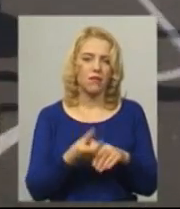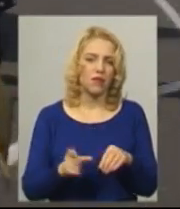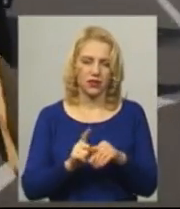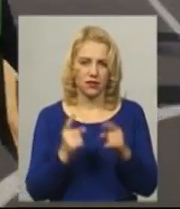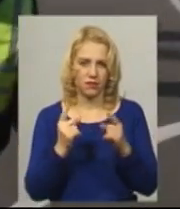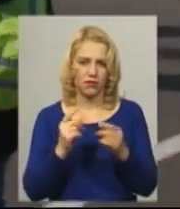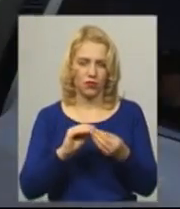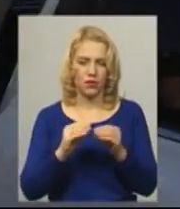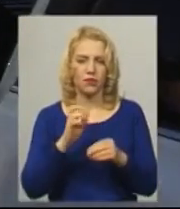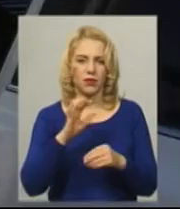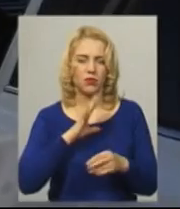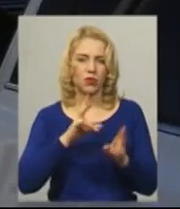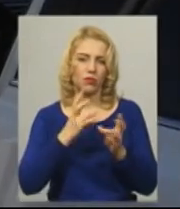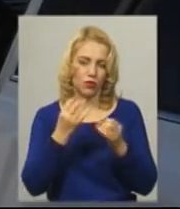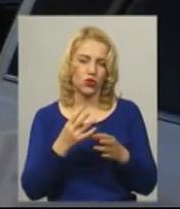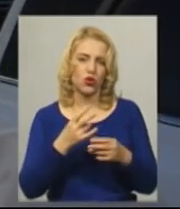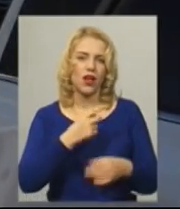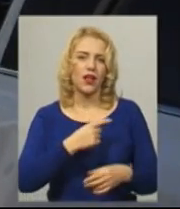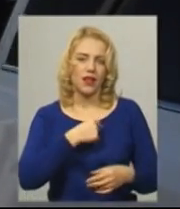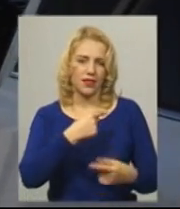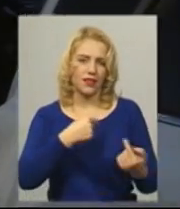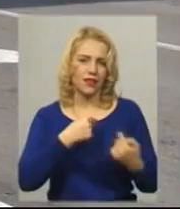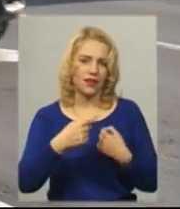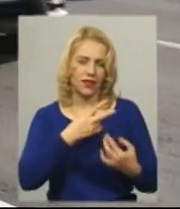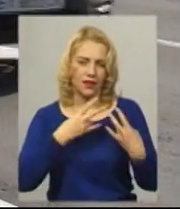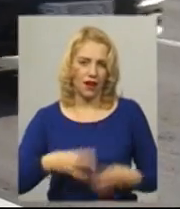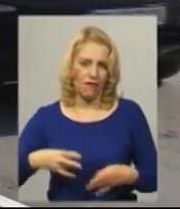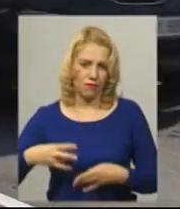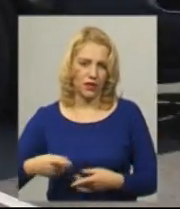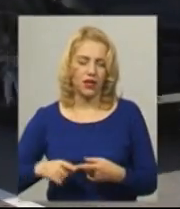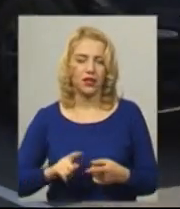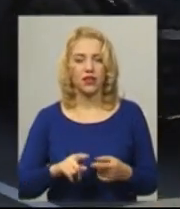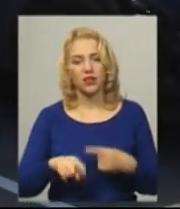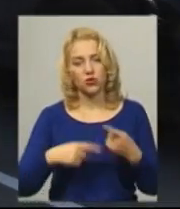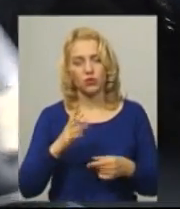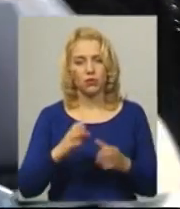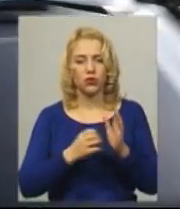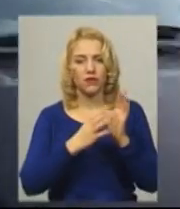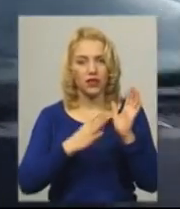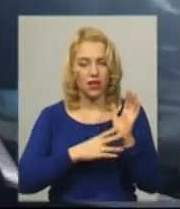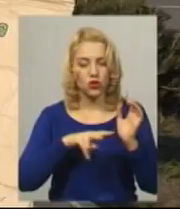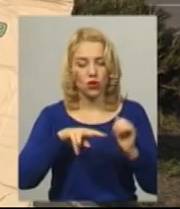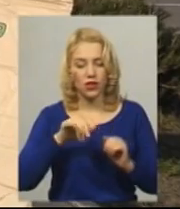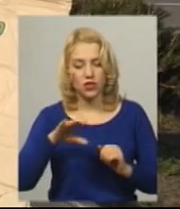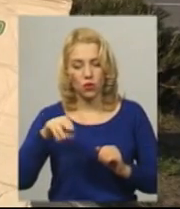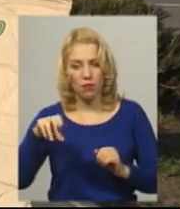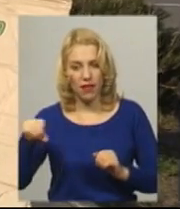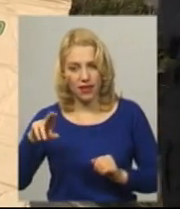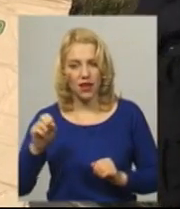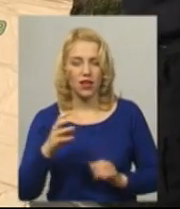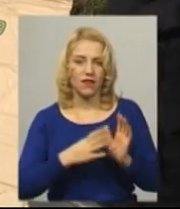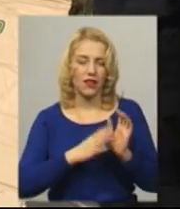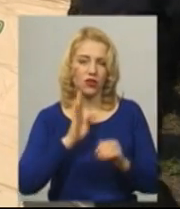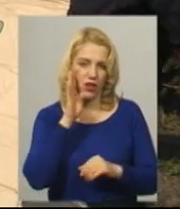акція у рамках проведення тижня безпеки дорожнього руху відбудеться 14 листопада о 9-й ранку. Дарина Денисенко, Дем'ян Цегольник –